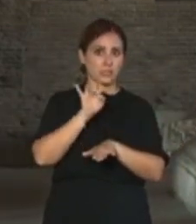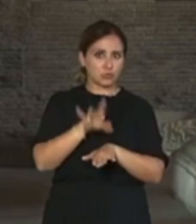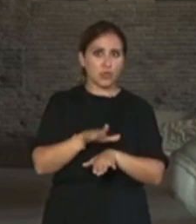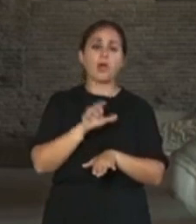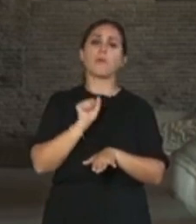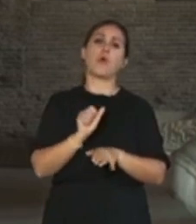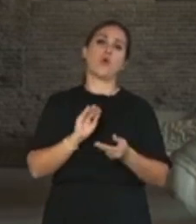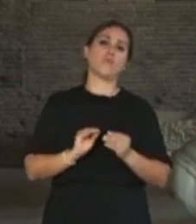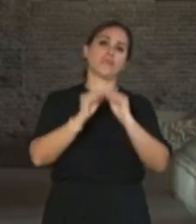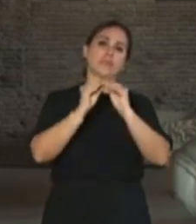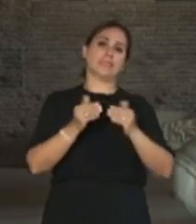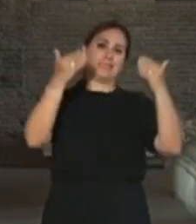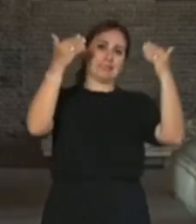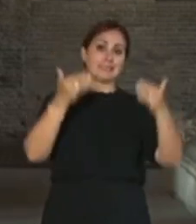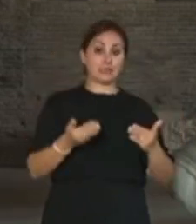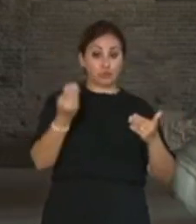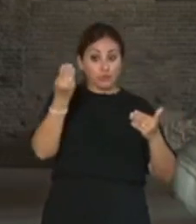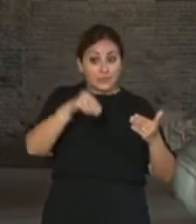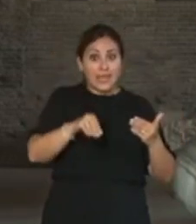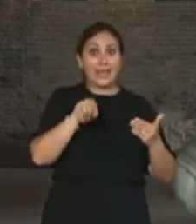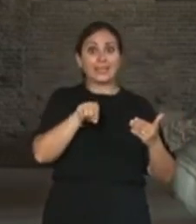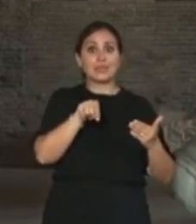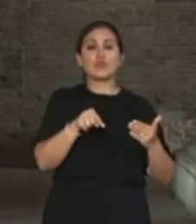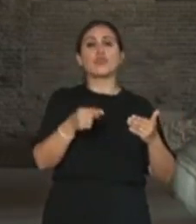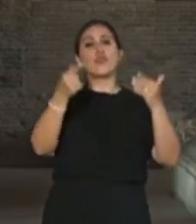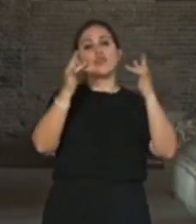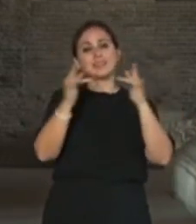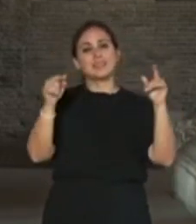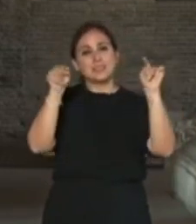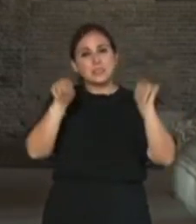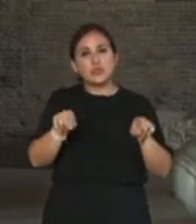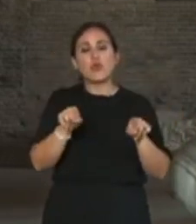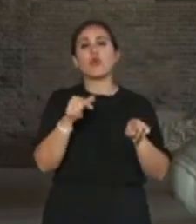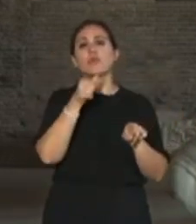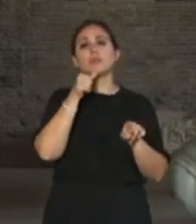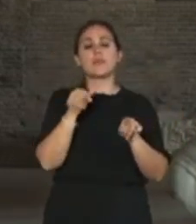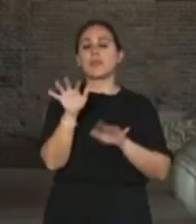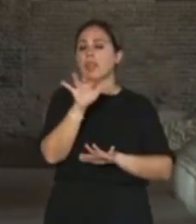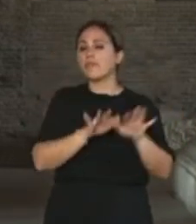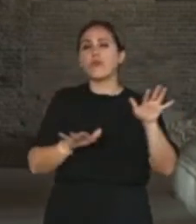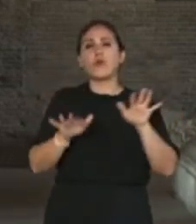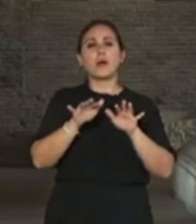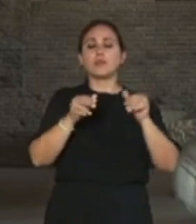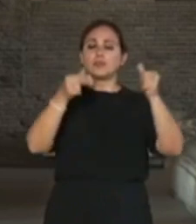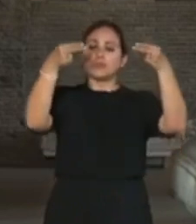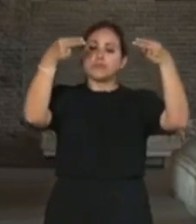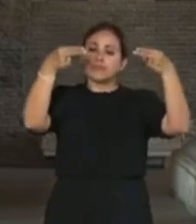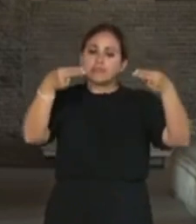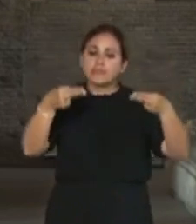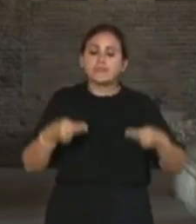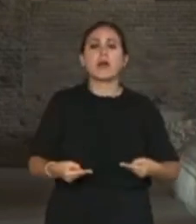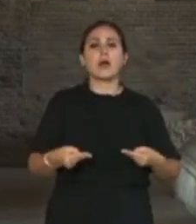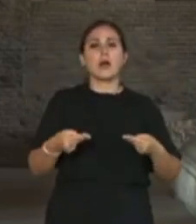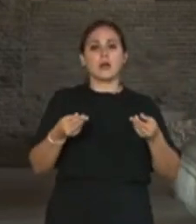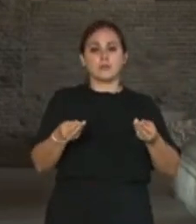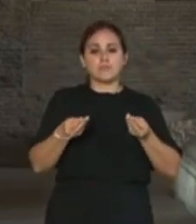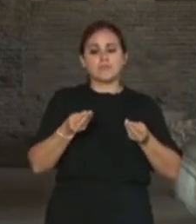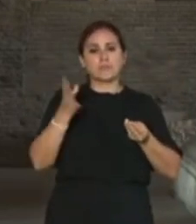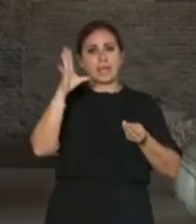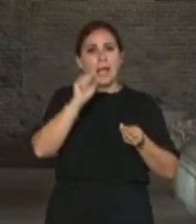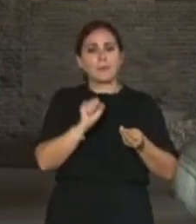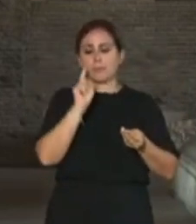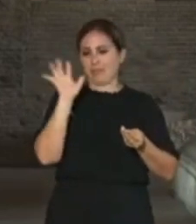interno vi sono tutte le informazioni per comprendere se una persona con la propria